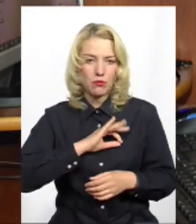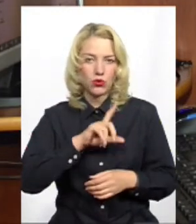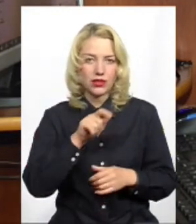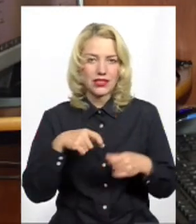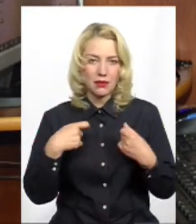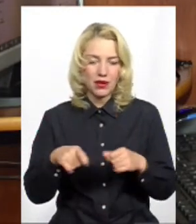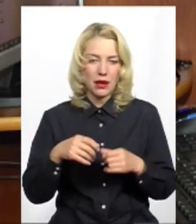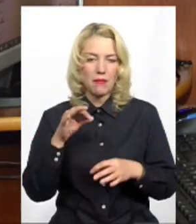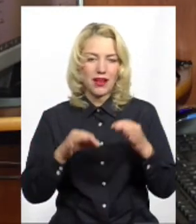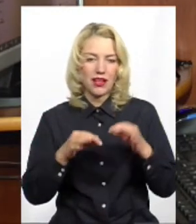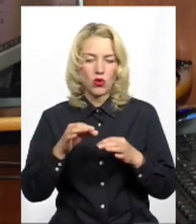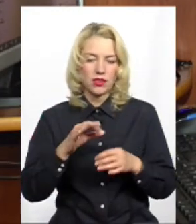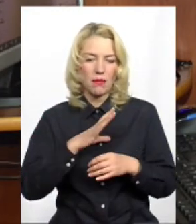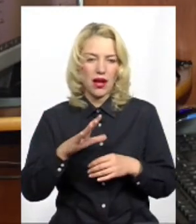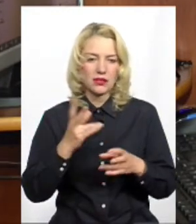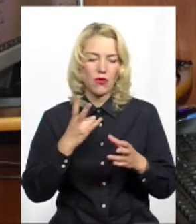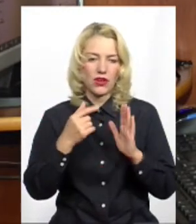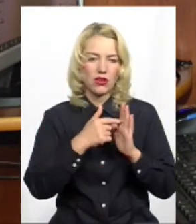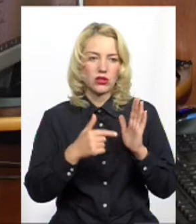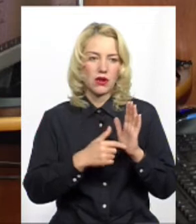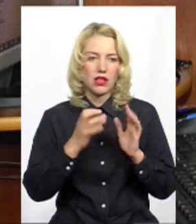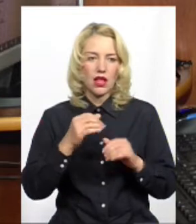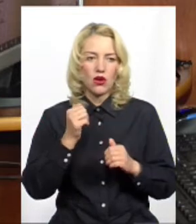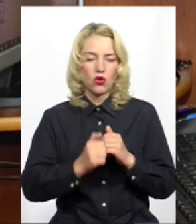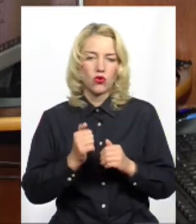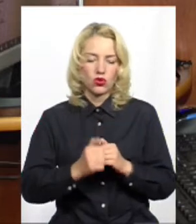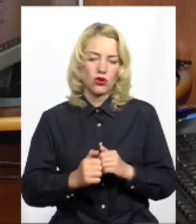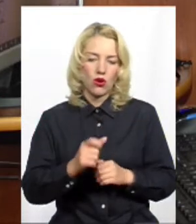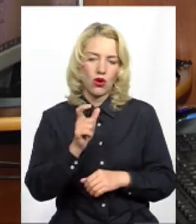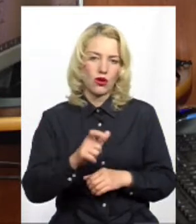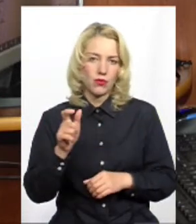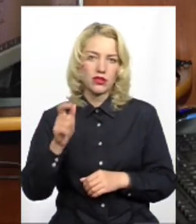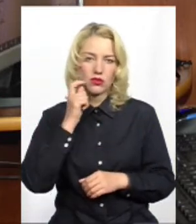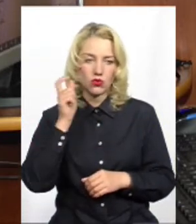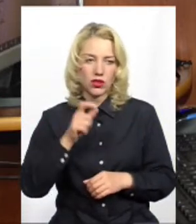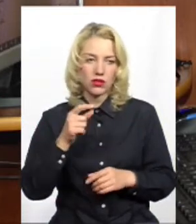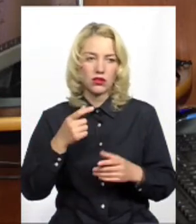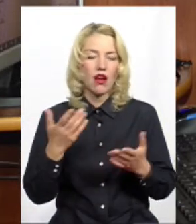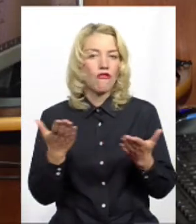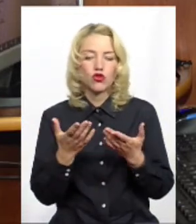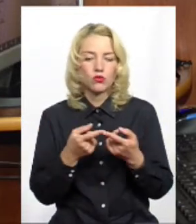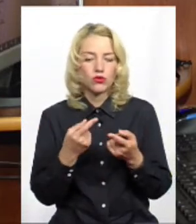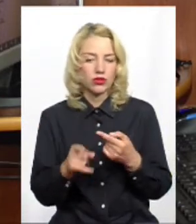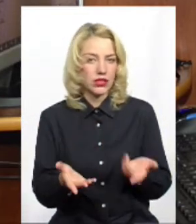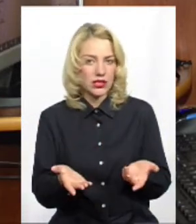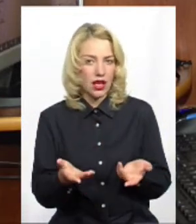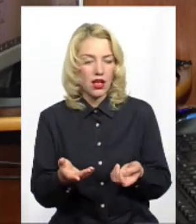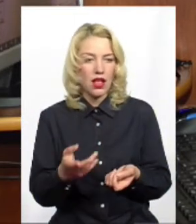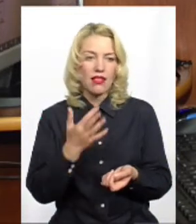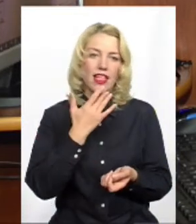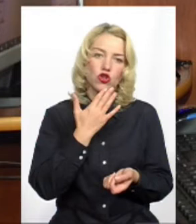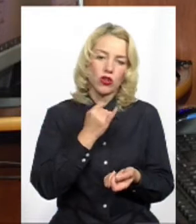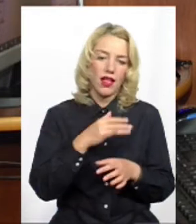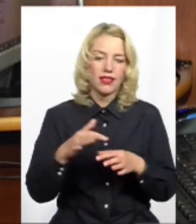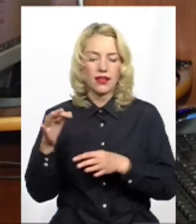природних багатств повинні розподілятись на кожного громадянина України». Тобто, в чому різниця тоді національних і